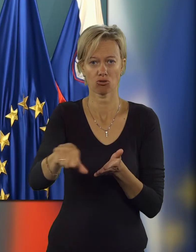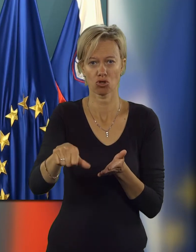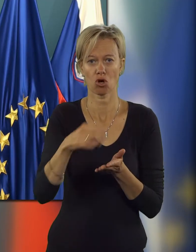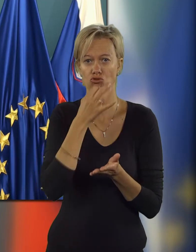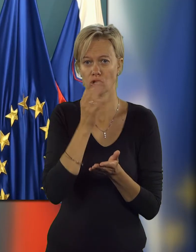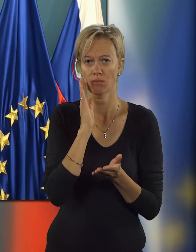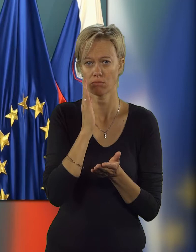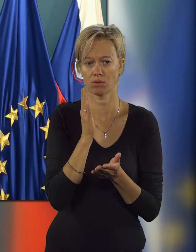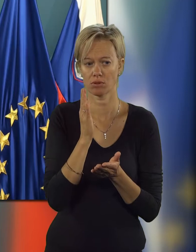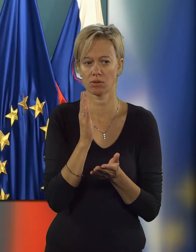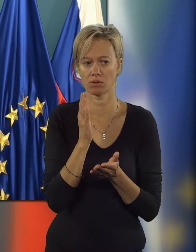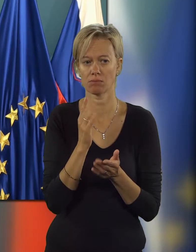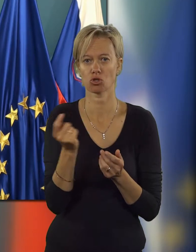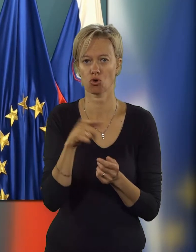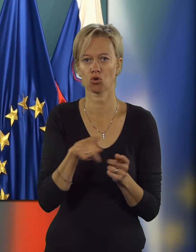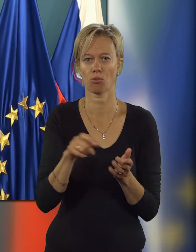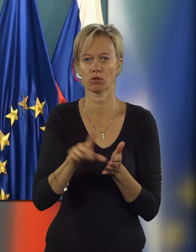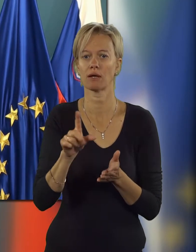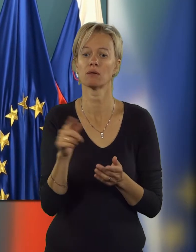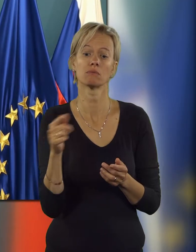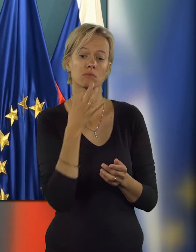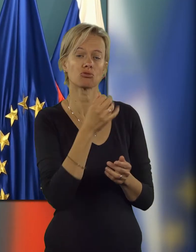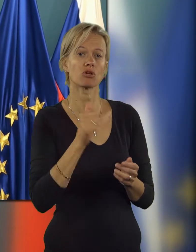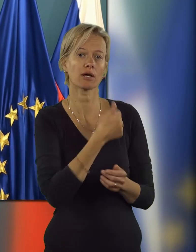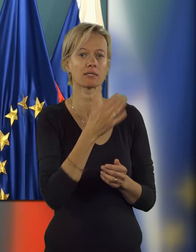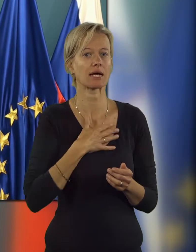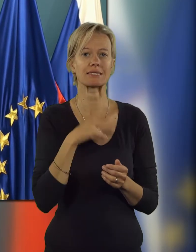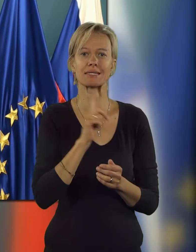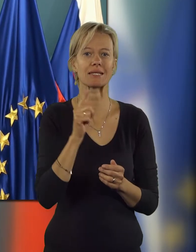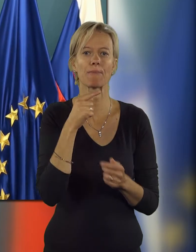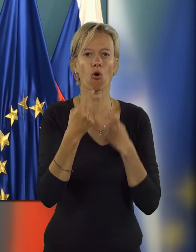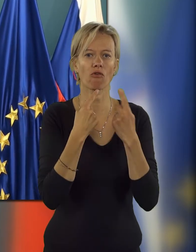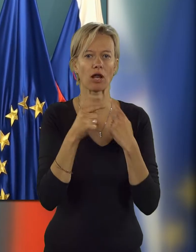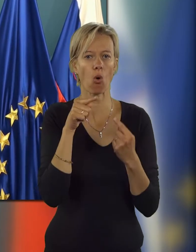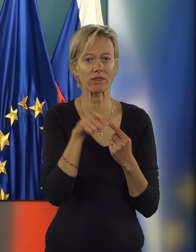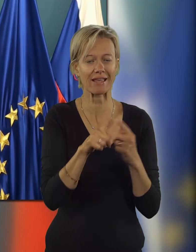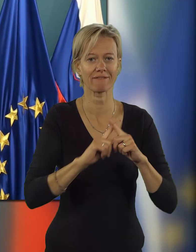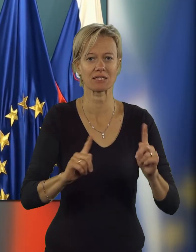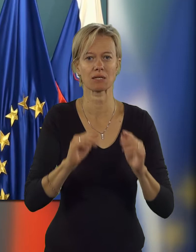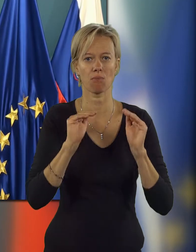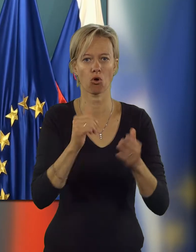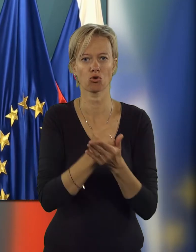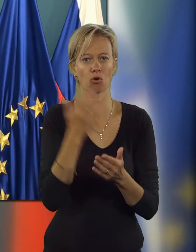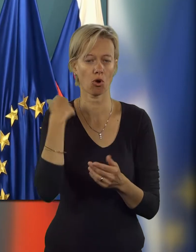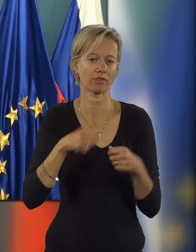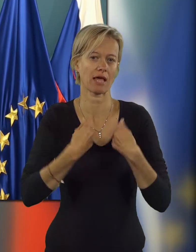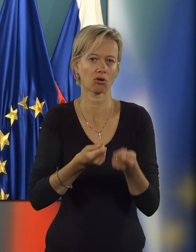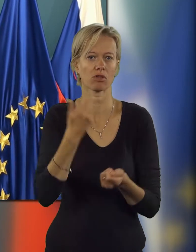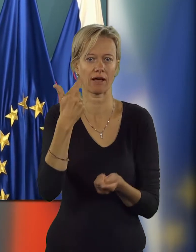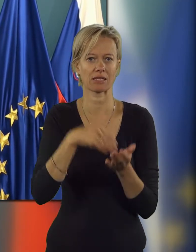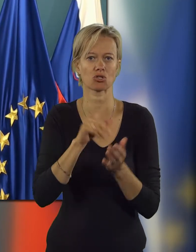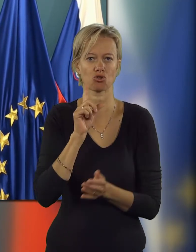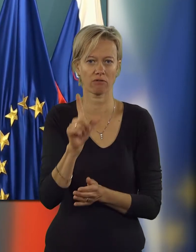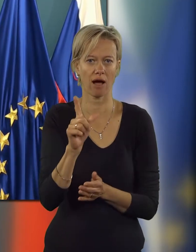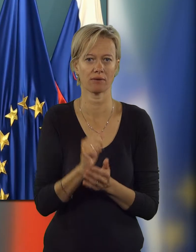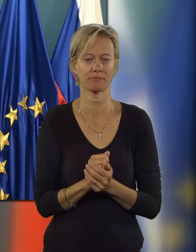plačilo, če bi do te obveznosti prišlo. Zakaj potem se niste pogovarjali o takšnem poroštvu, ki je bilo dano leta 2002?